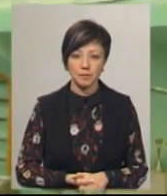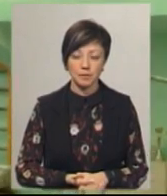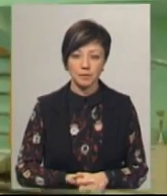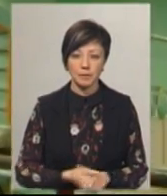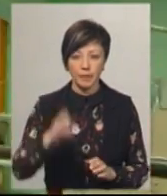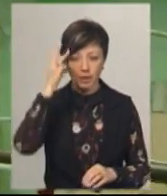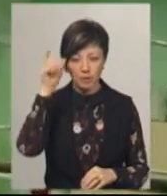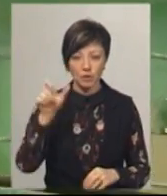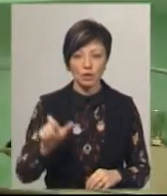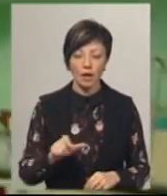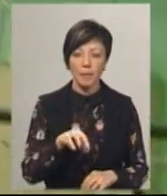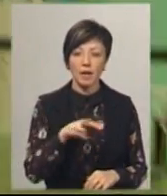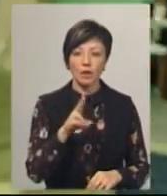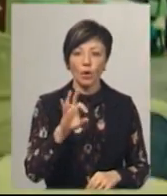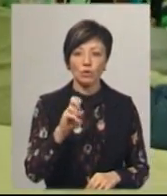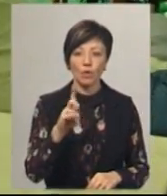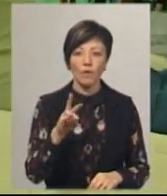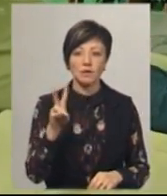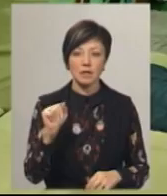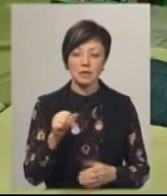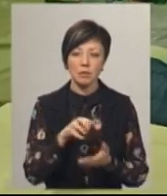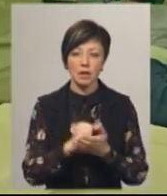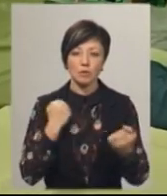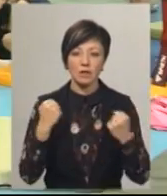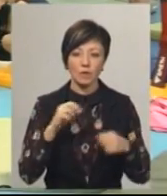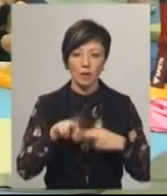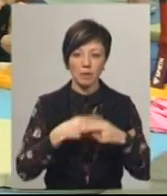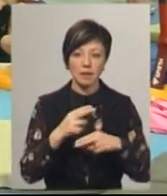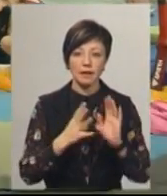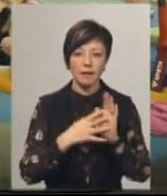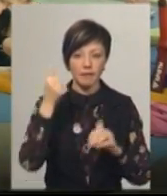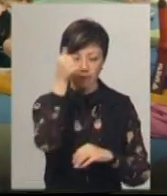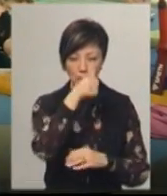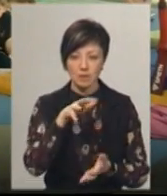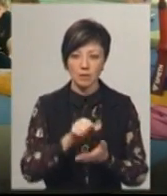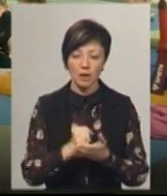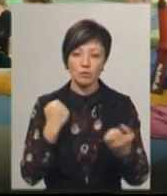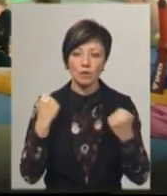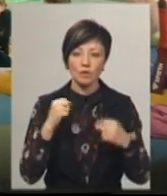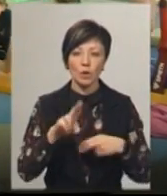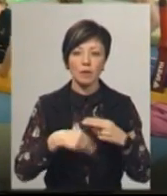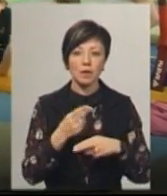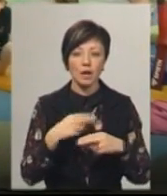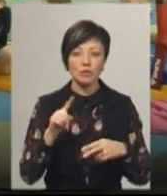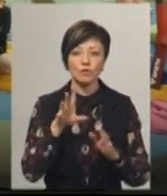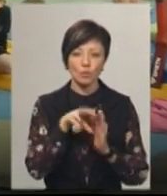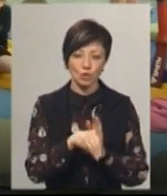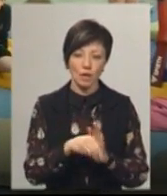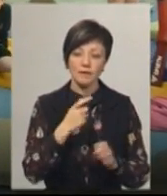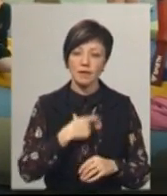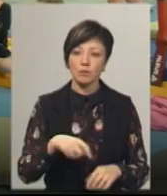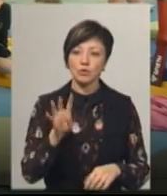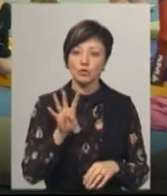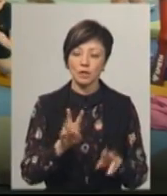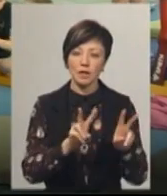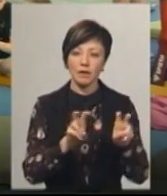Хмельничанка Маргарита Козловська займається спортивною гімнастикою 9 років. Займаюся спортивною гімнастикою, що включає в себе 4